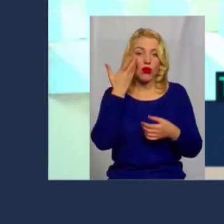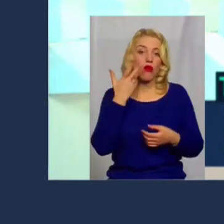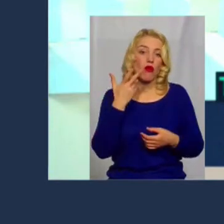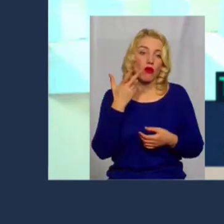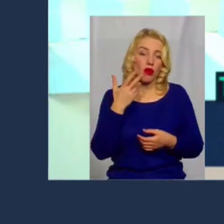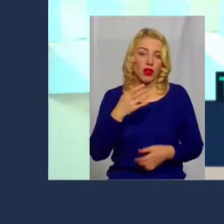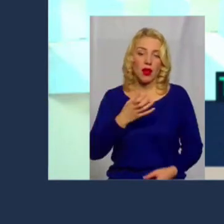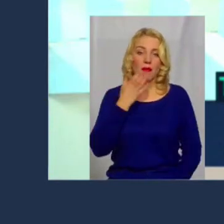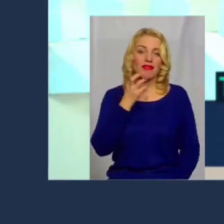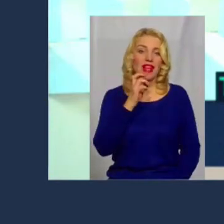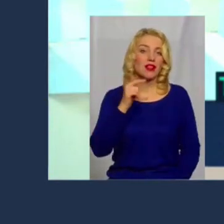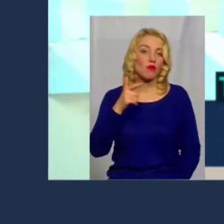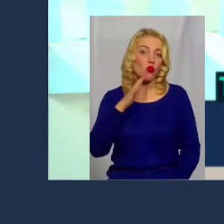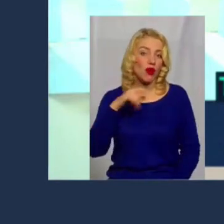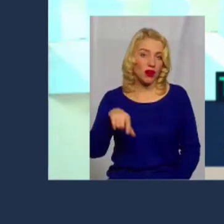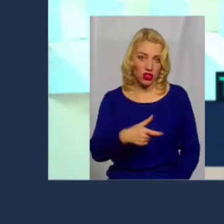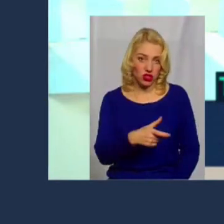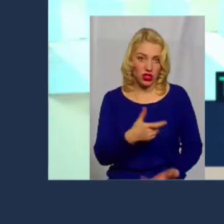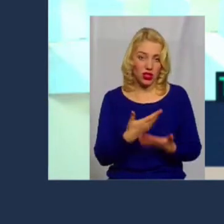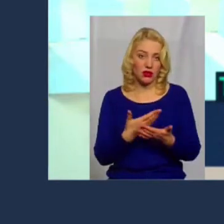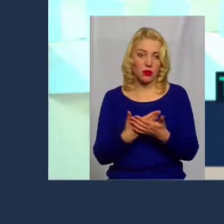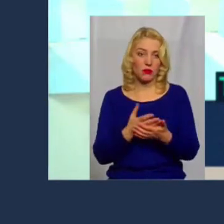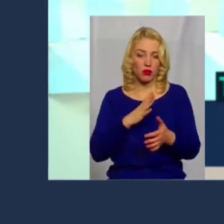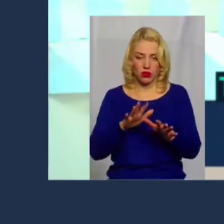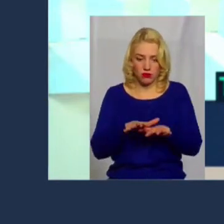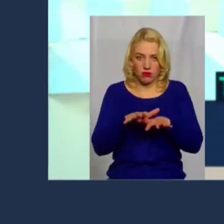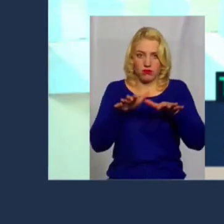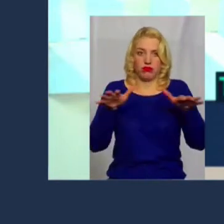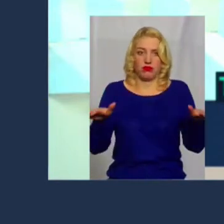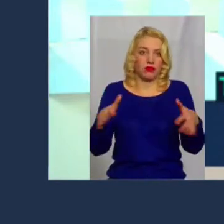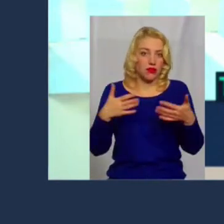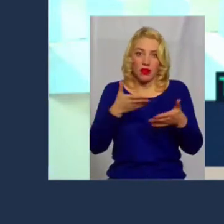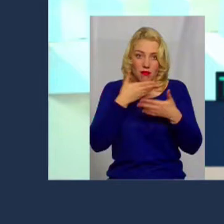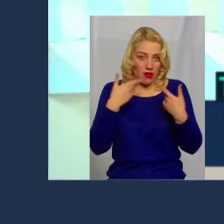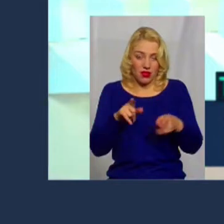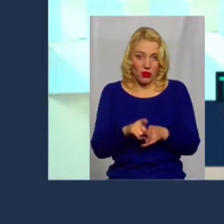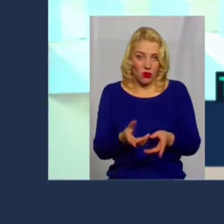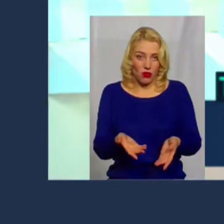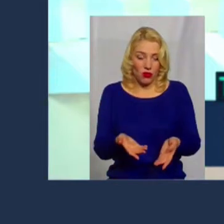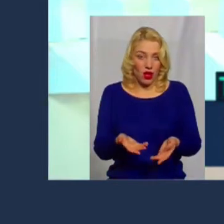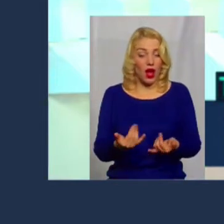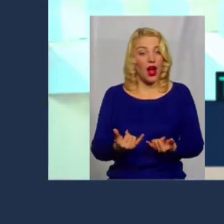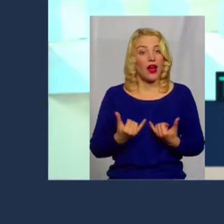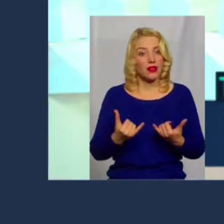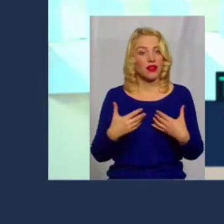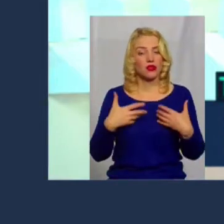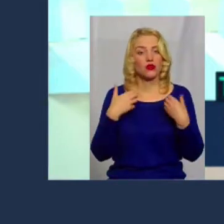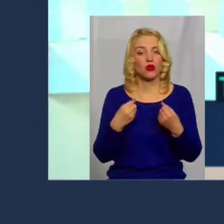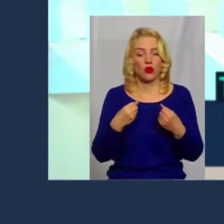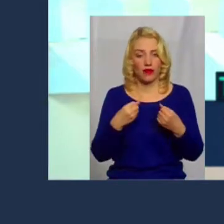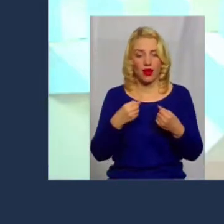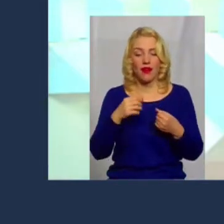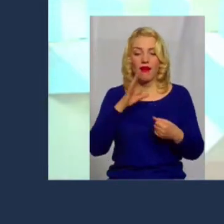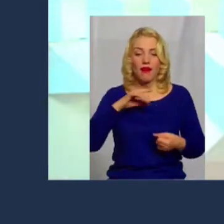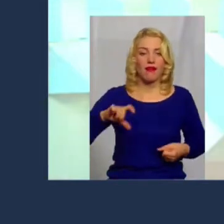допустим, південний бух, чи інша річка, виходила з берегів. Ну, нема такого вже. А це для здоров'я річки,